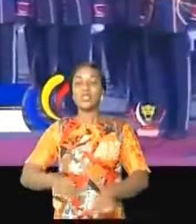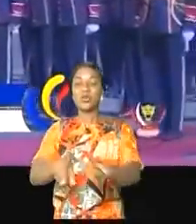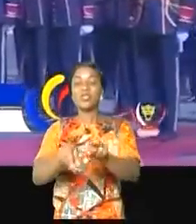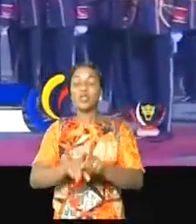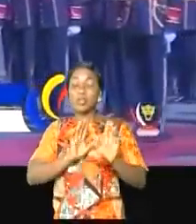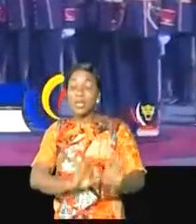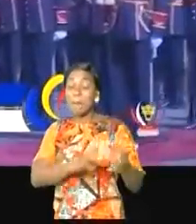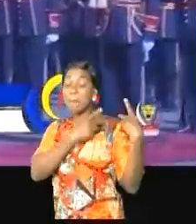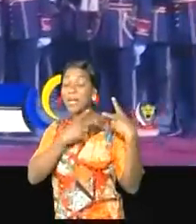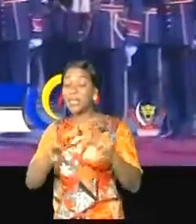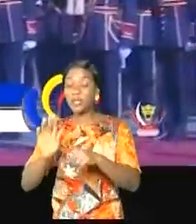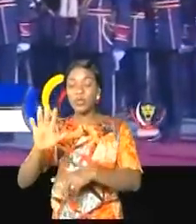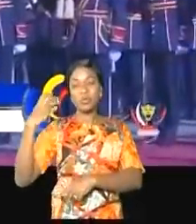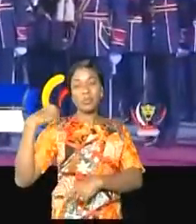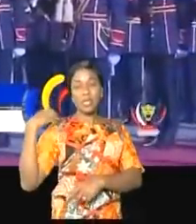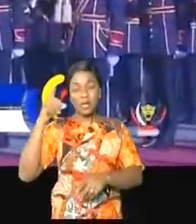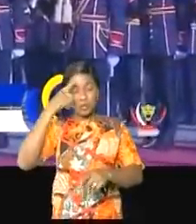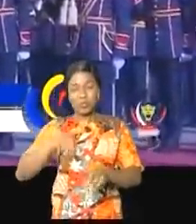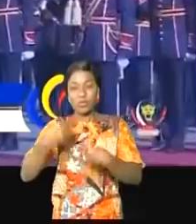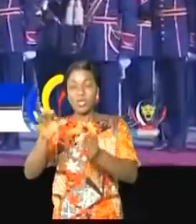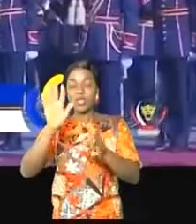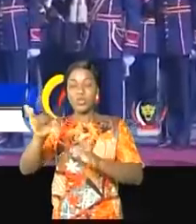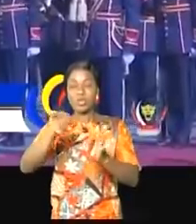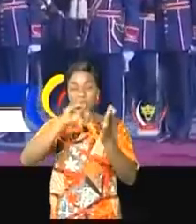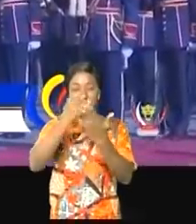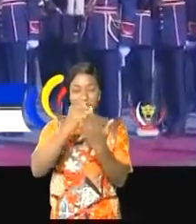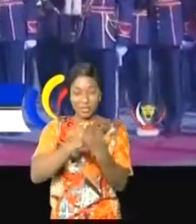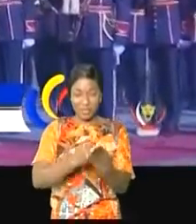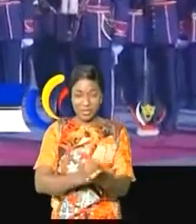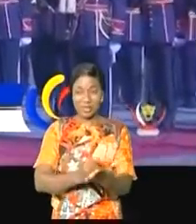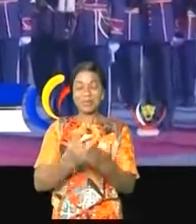'issue de son mandat pour coller une identité à son style de présidence.